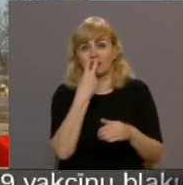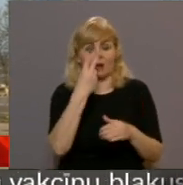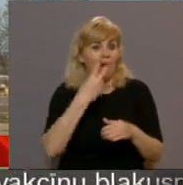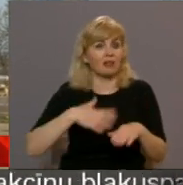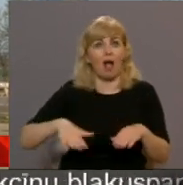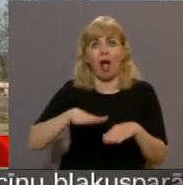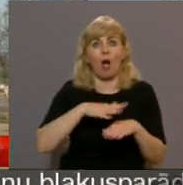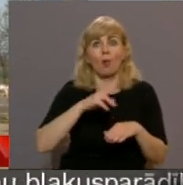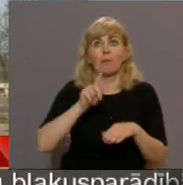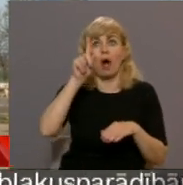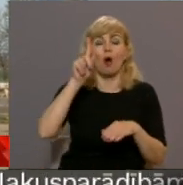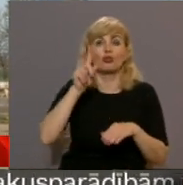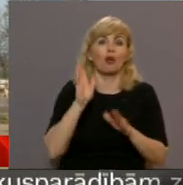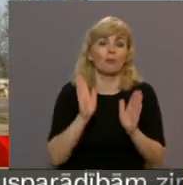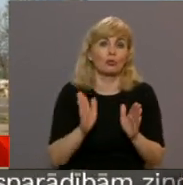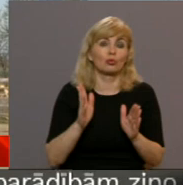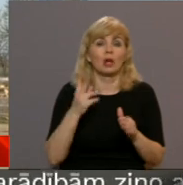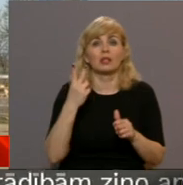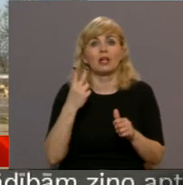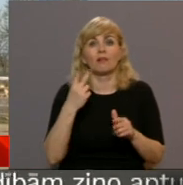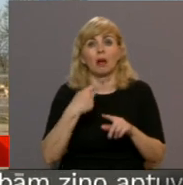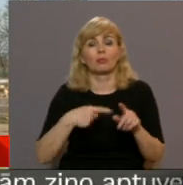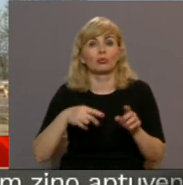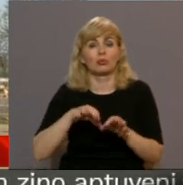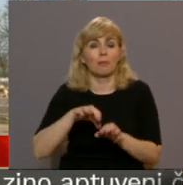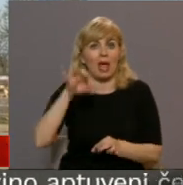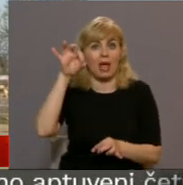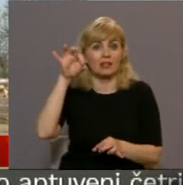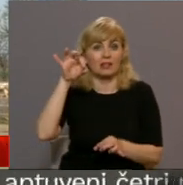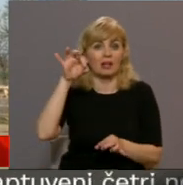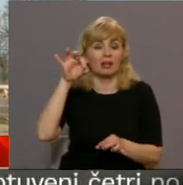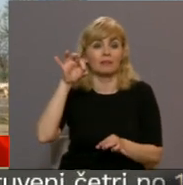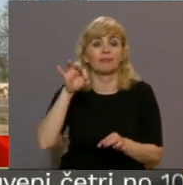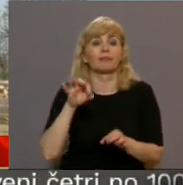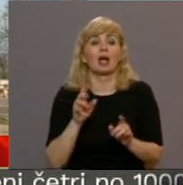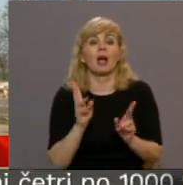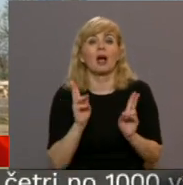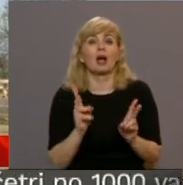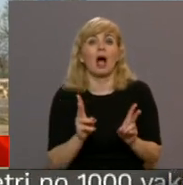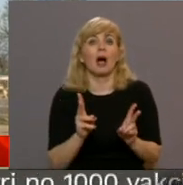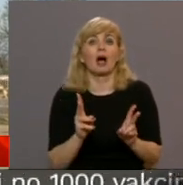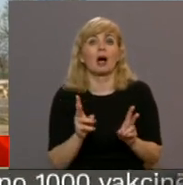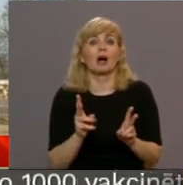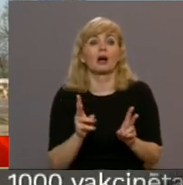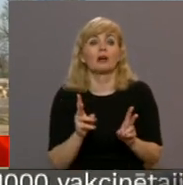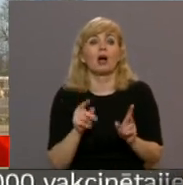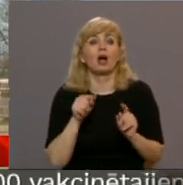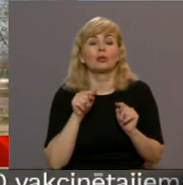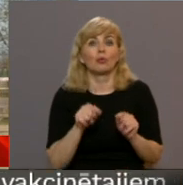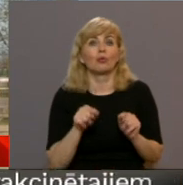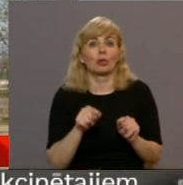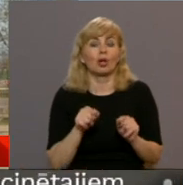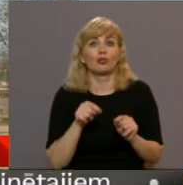augšā būs aptuveni diva pusmetri augstāts. Tā kā un, un, un. Un jā, tad